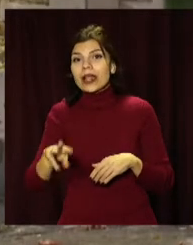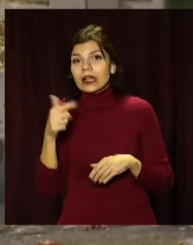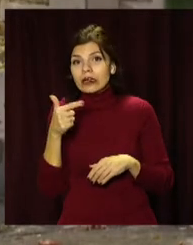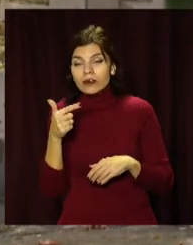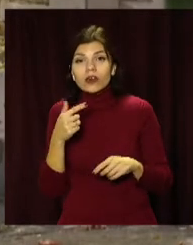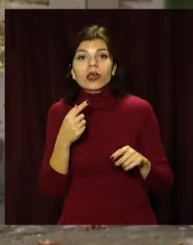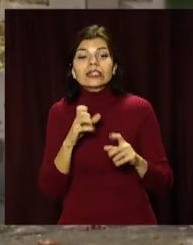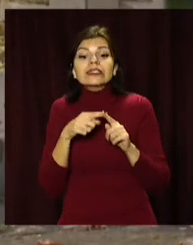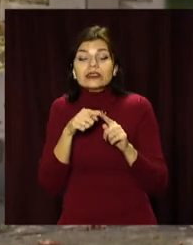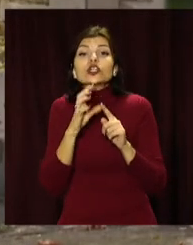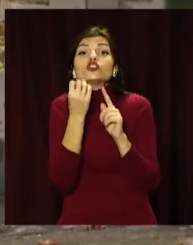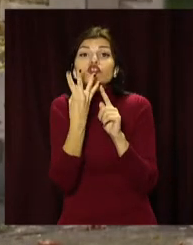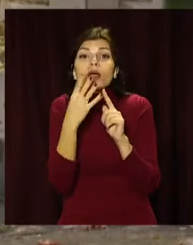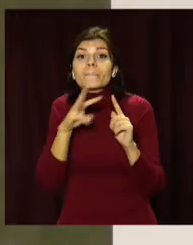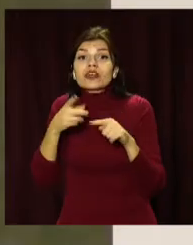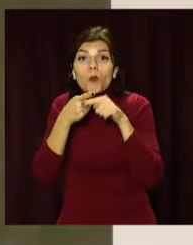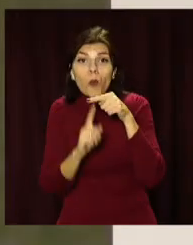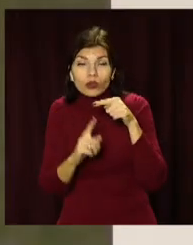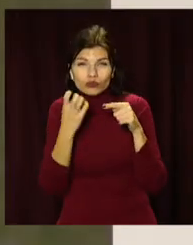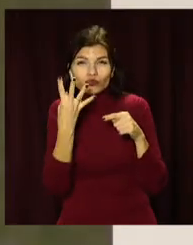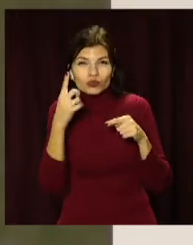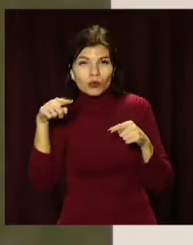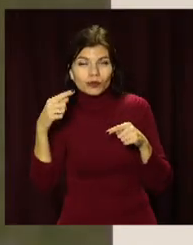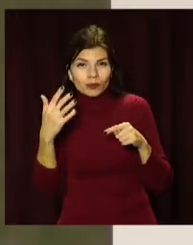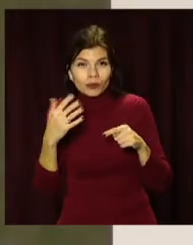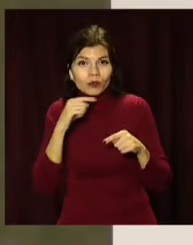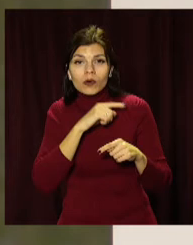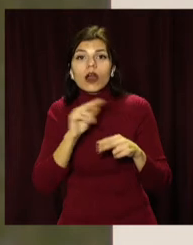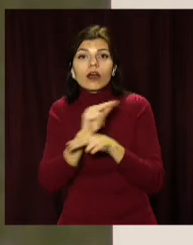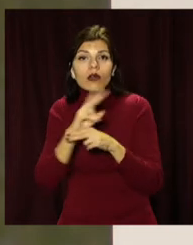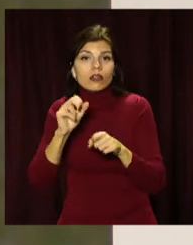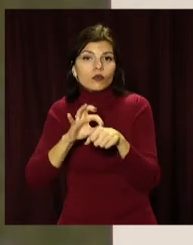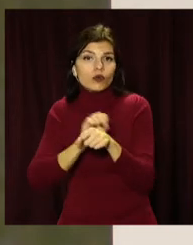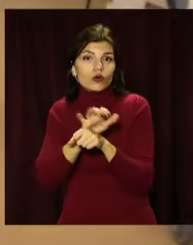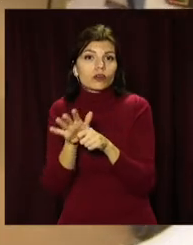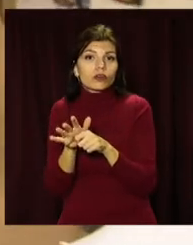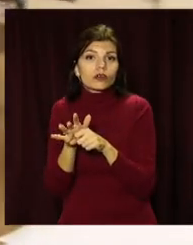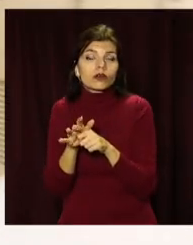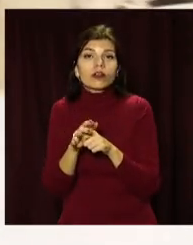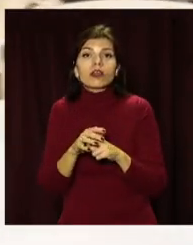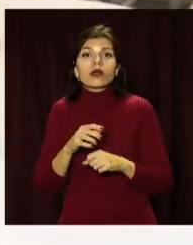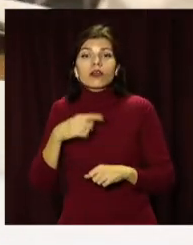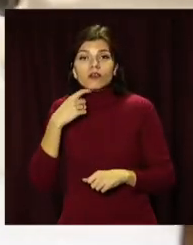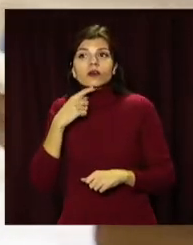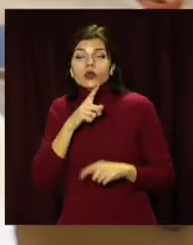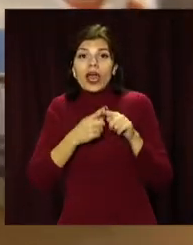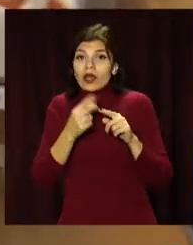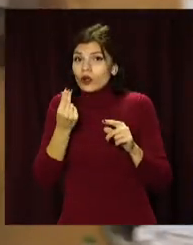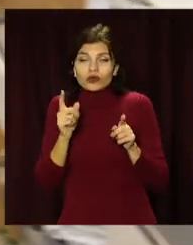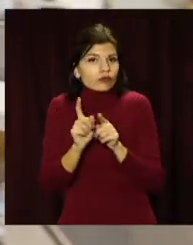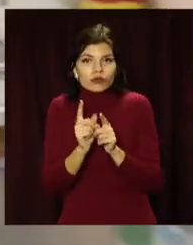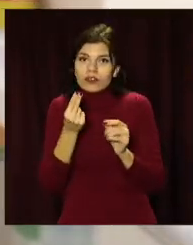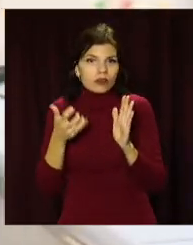гривень. Із них лише 14,5 мільярдів гривень на лікування хворих на COVID-19. У НСЗУ кажуть, цих грошей